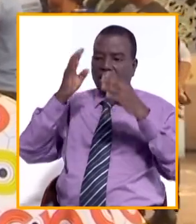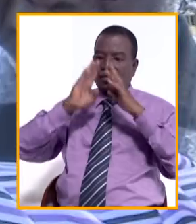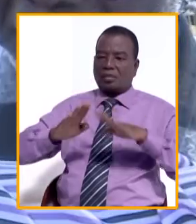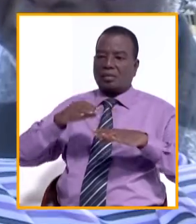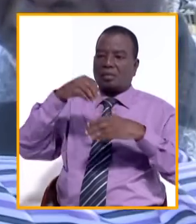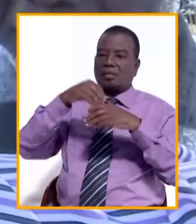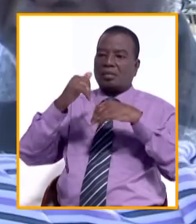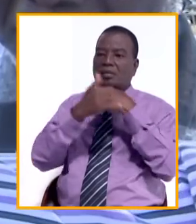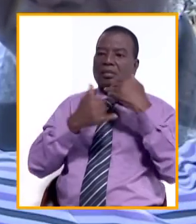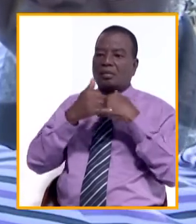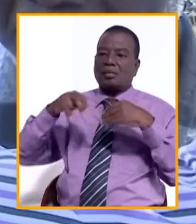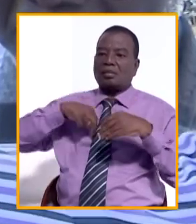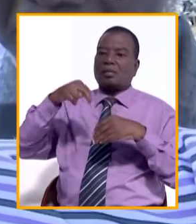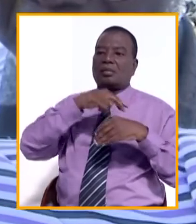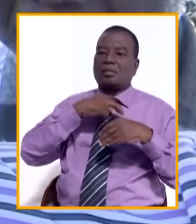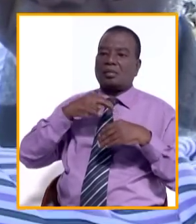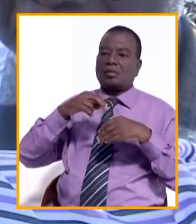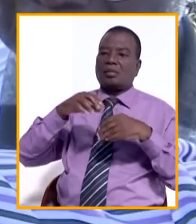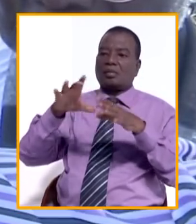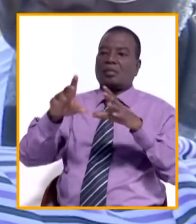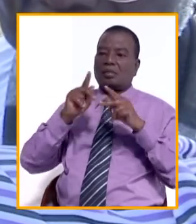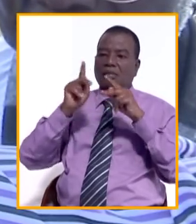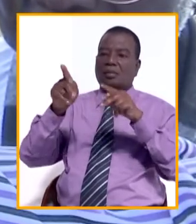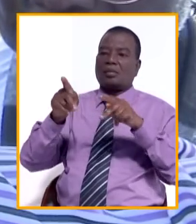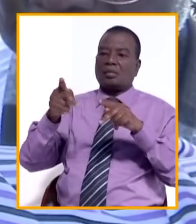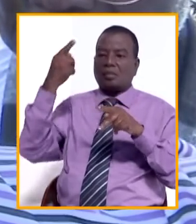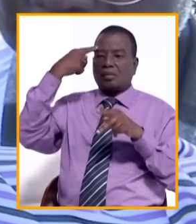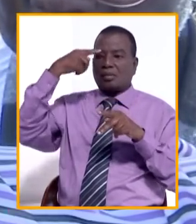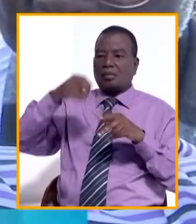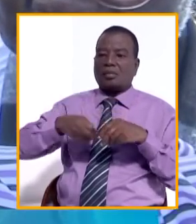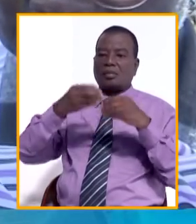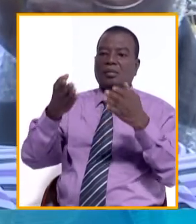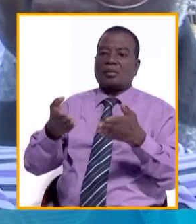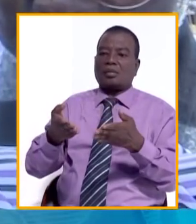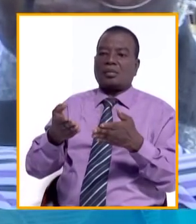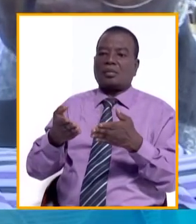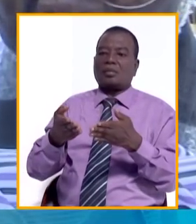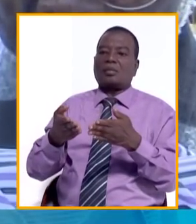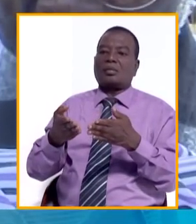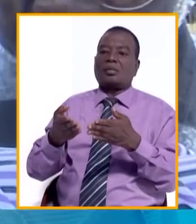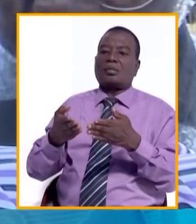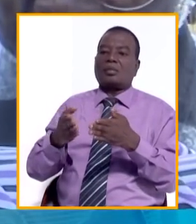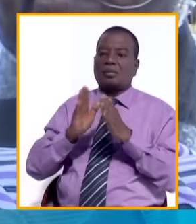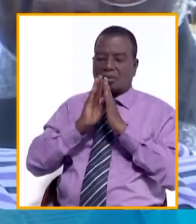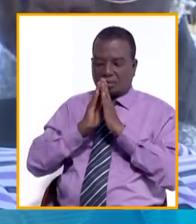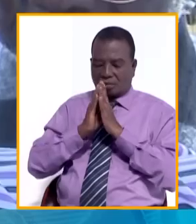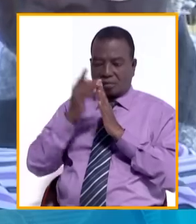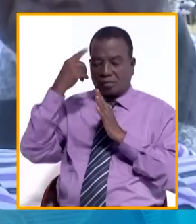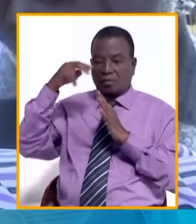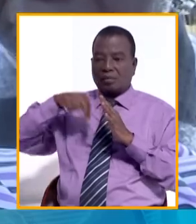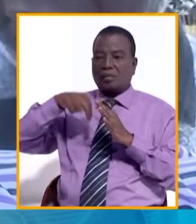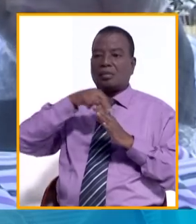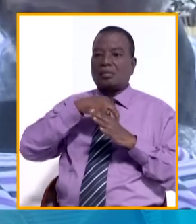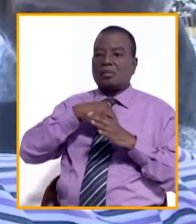retrouvée dans notre pays. Nous avons saisi cette occasion pour leur demander de prier pour nous, de